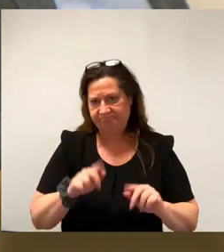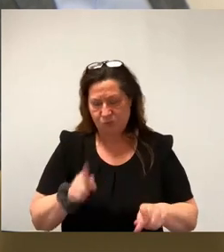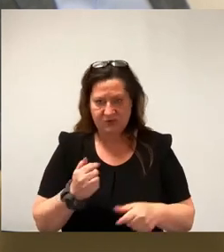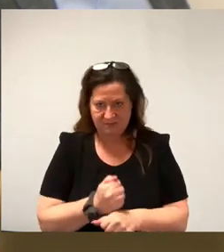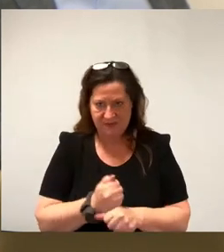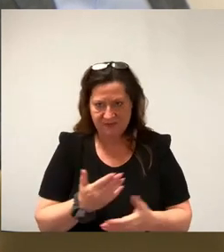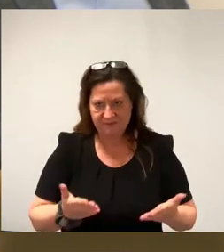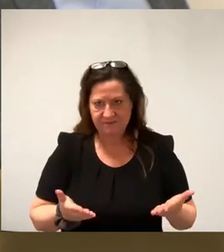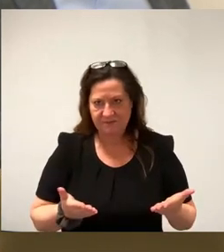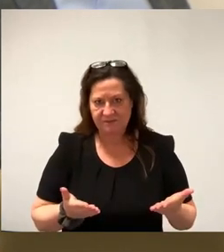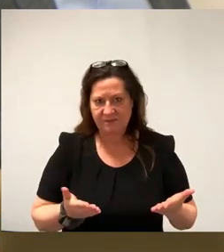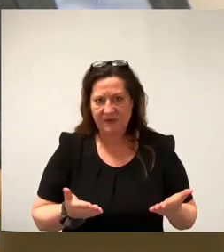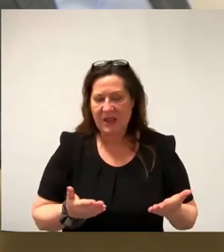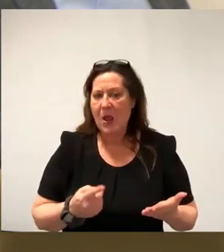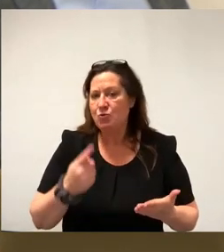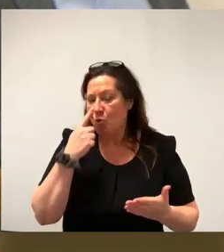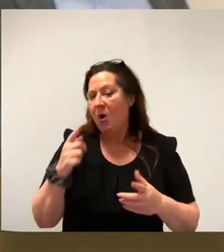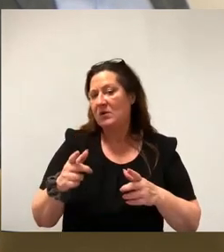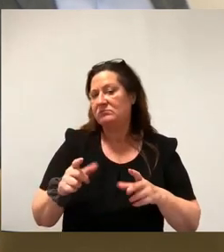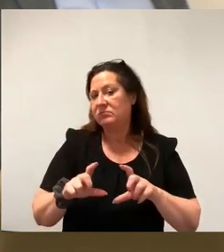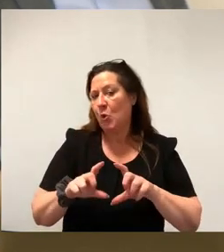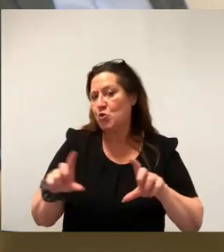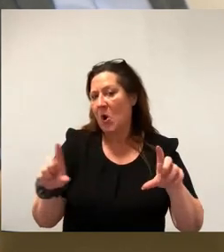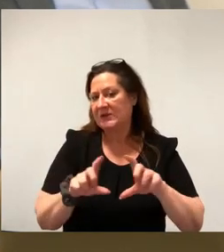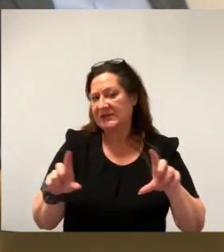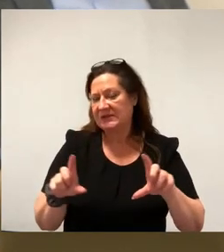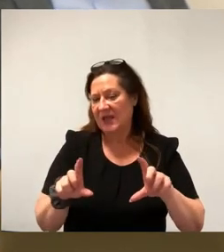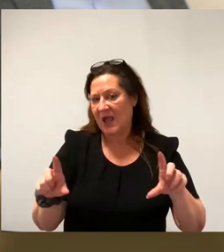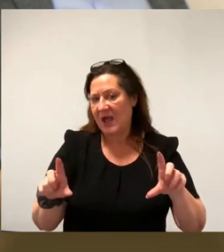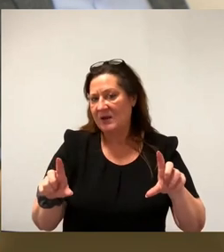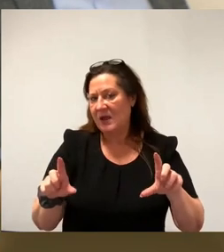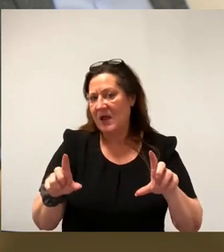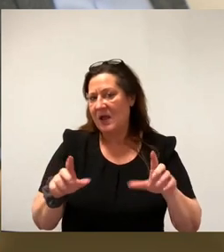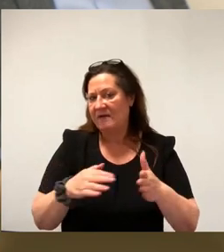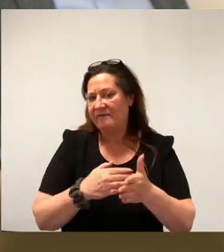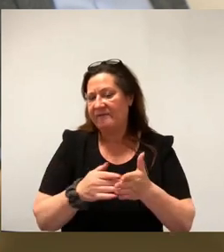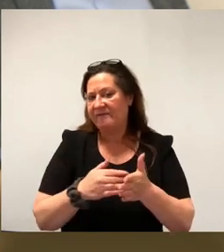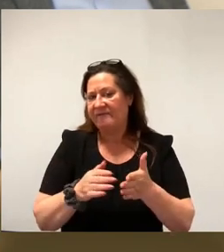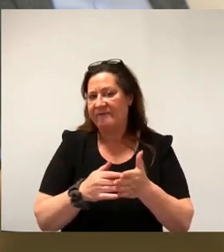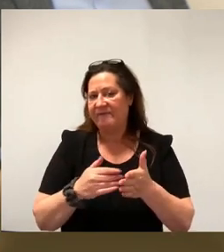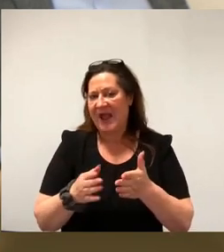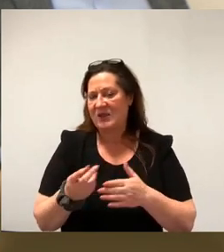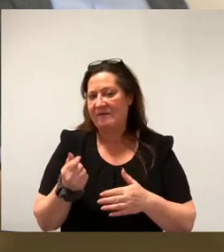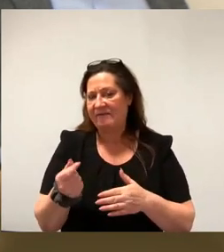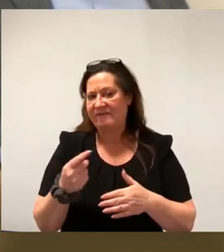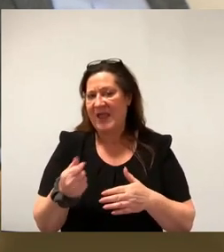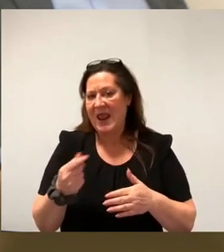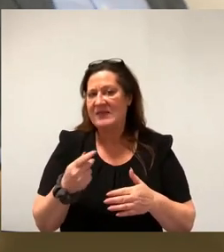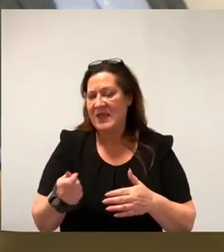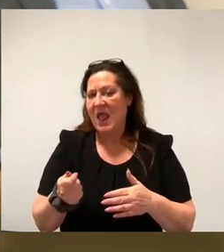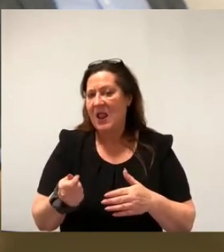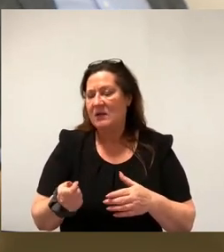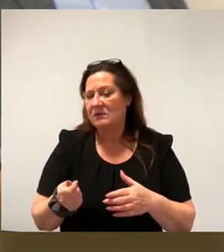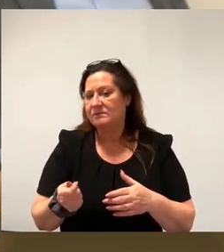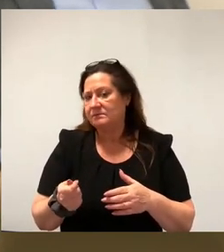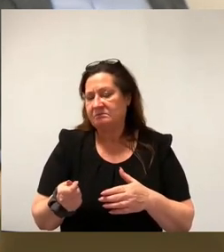nur den Konzern nicht weiter in finanzielles Obliko nehmen über